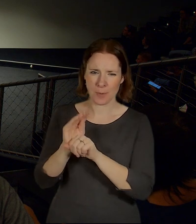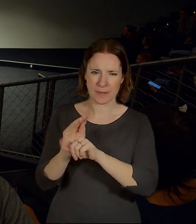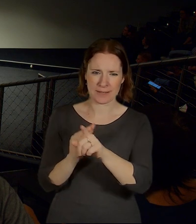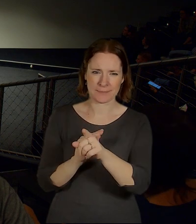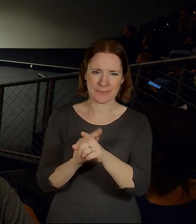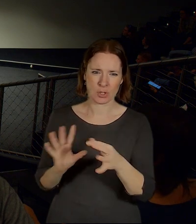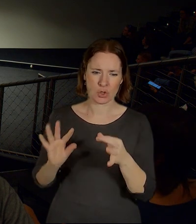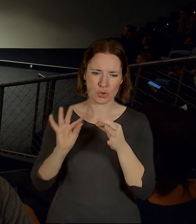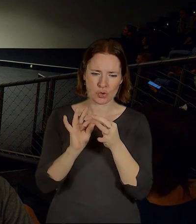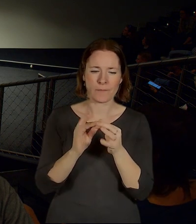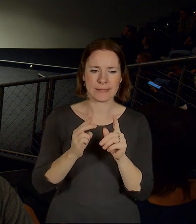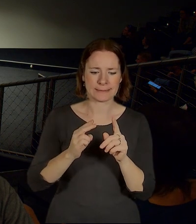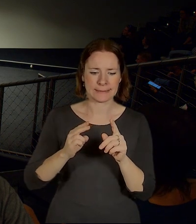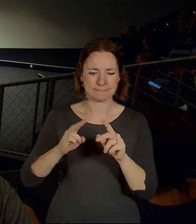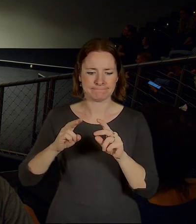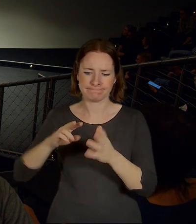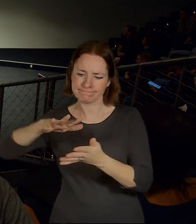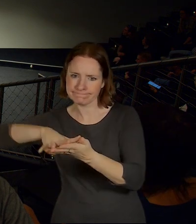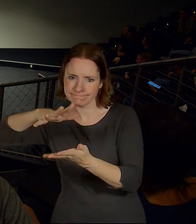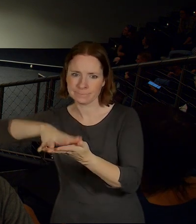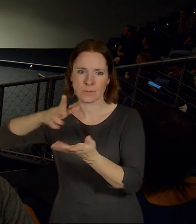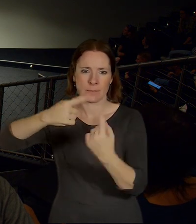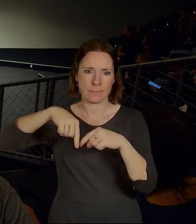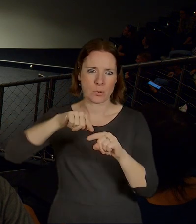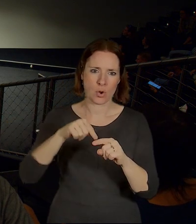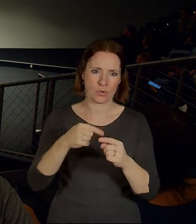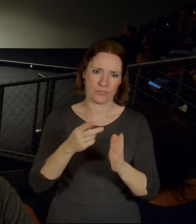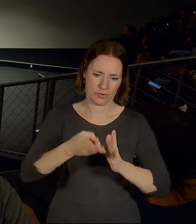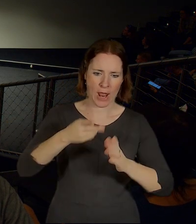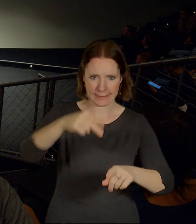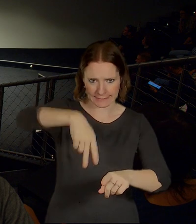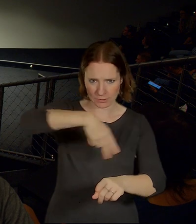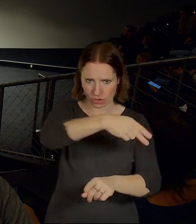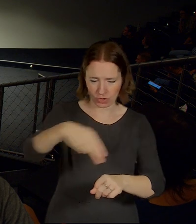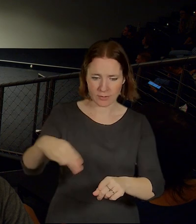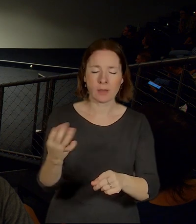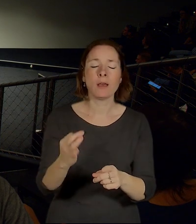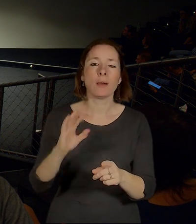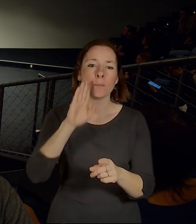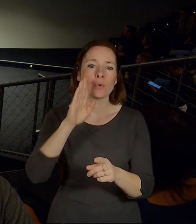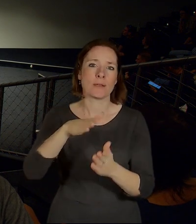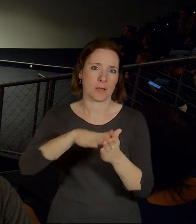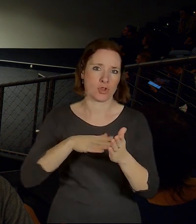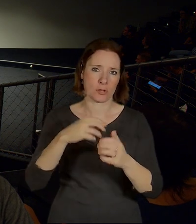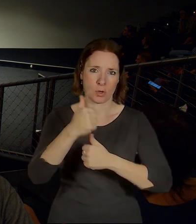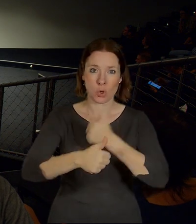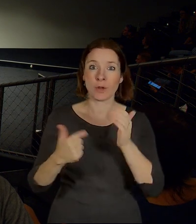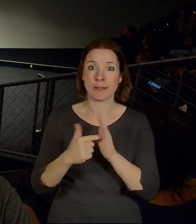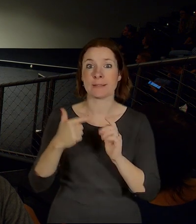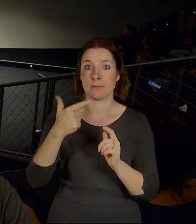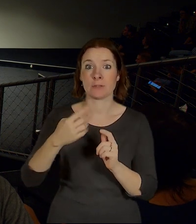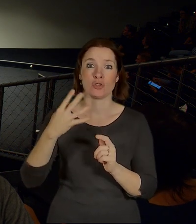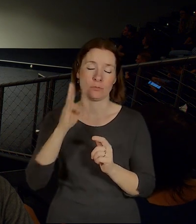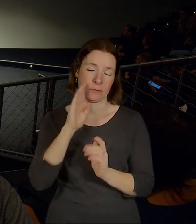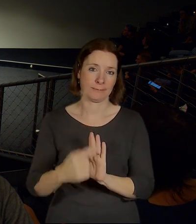toho železničního úzlu, která právě je teďka dokončovaná a měla by být na začátku příštího roku prezentovaná, ale už teďka